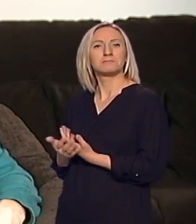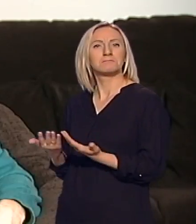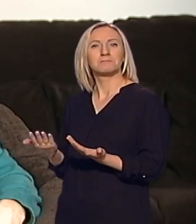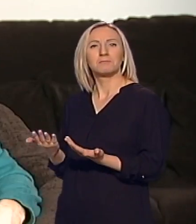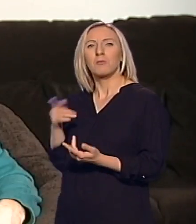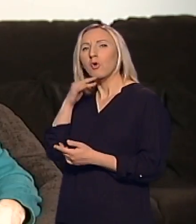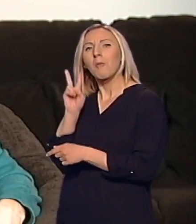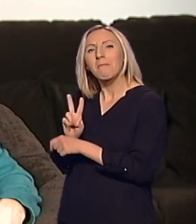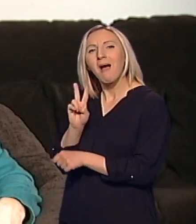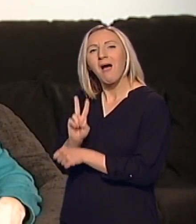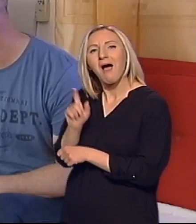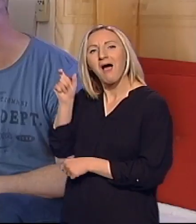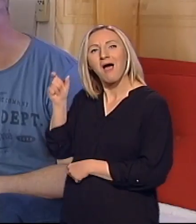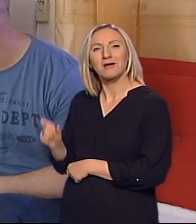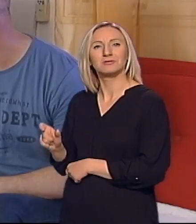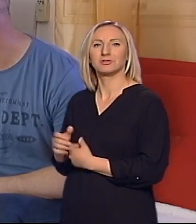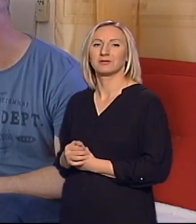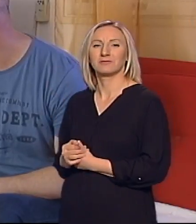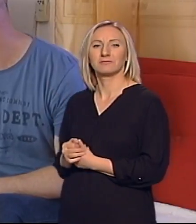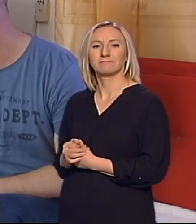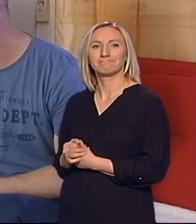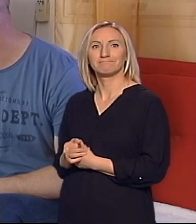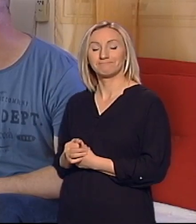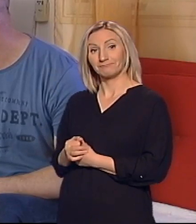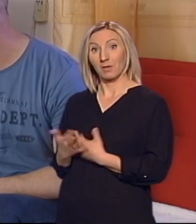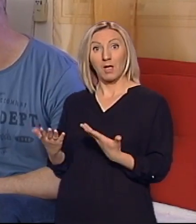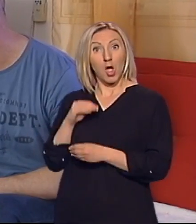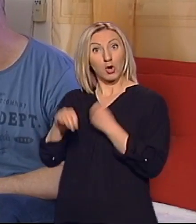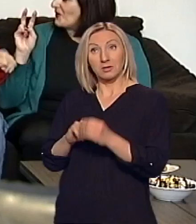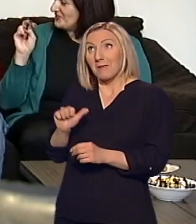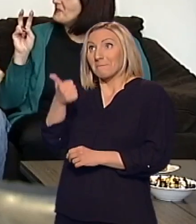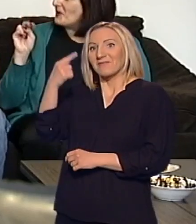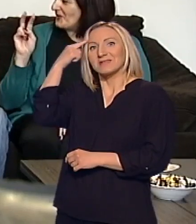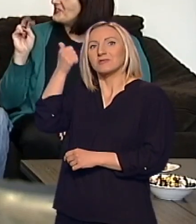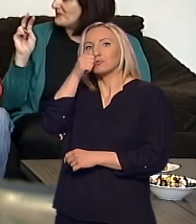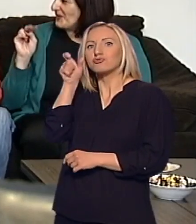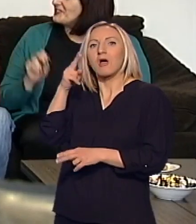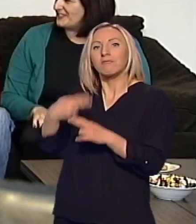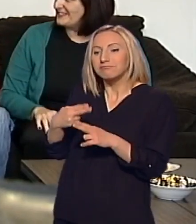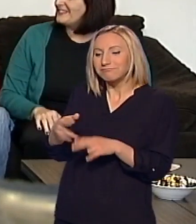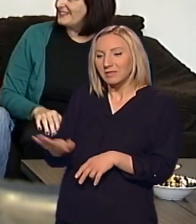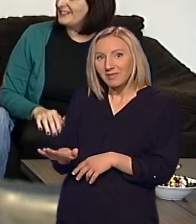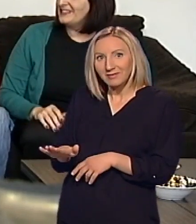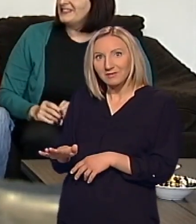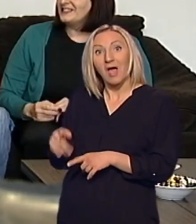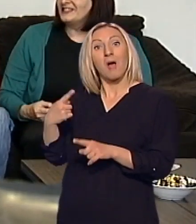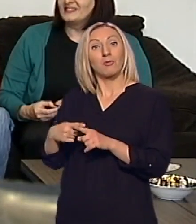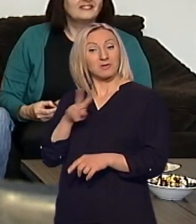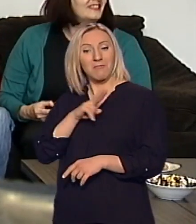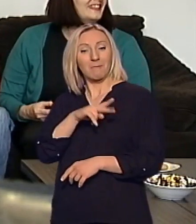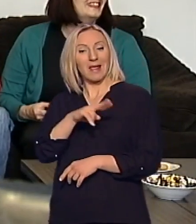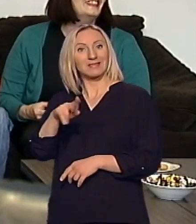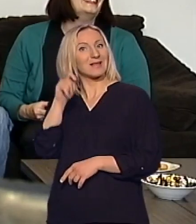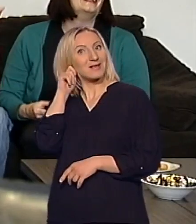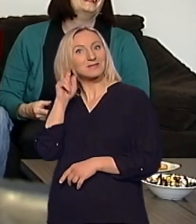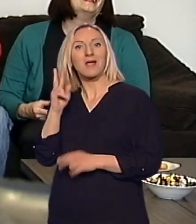pažljiv je. Roditeli prvi saznaju dijagnozu dedeta, ali tu su i braća i sestre kojima treba